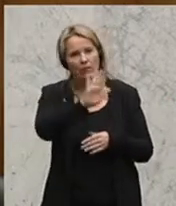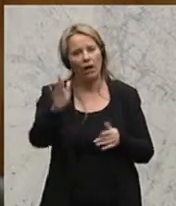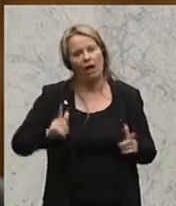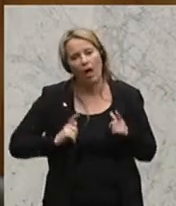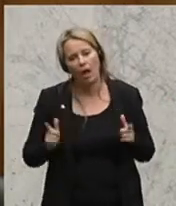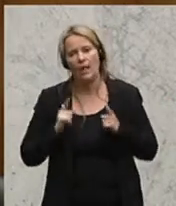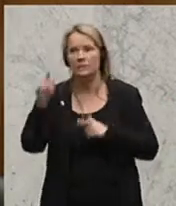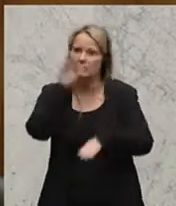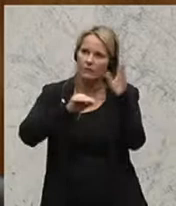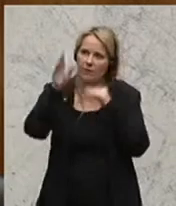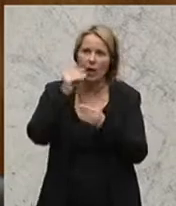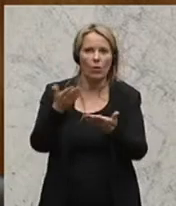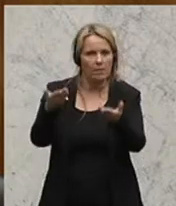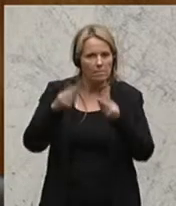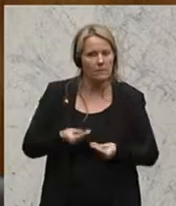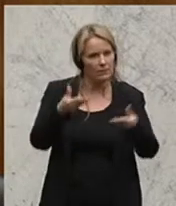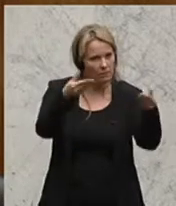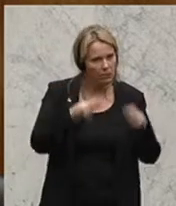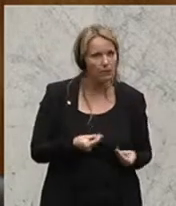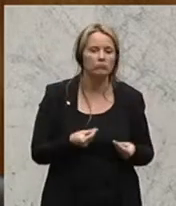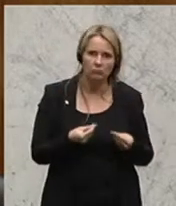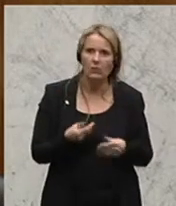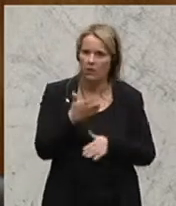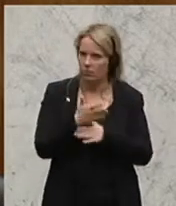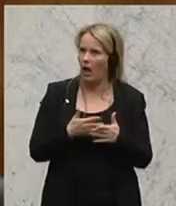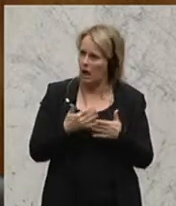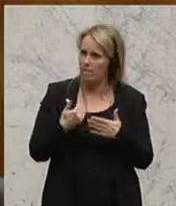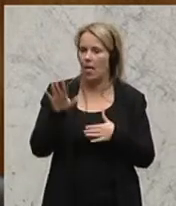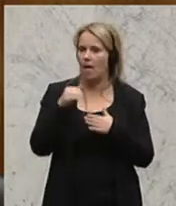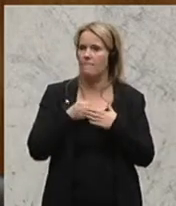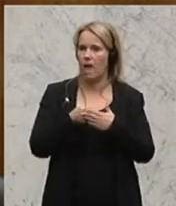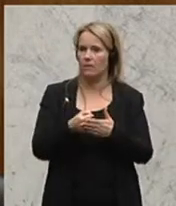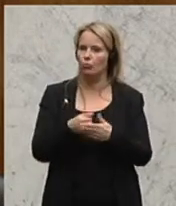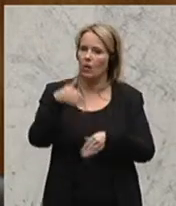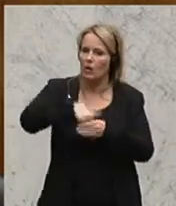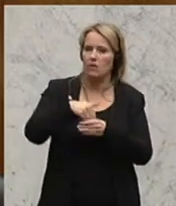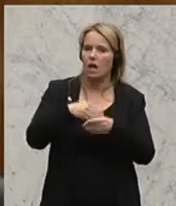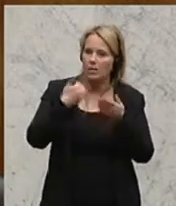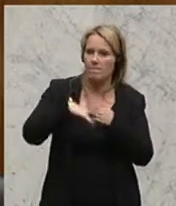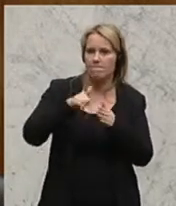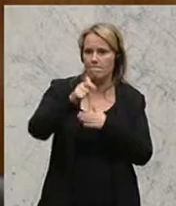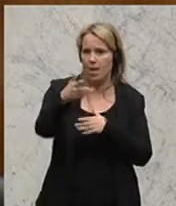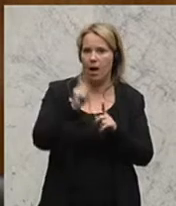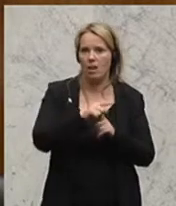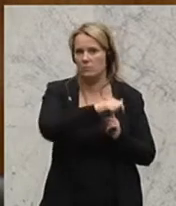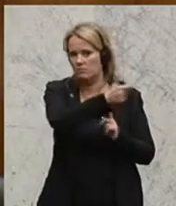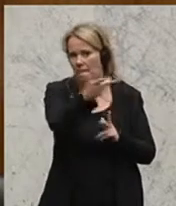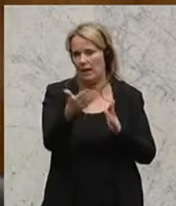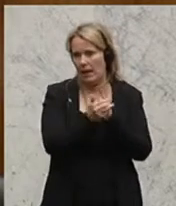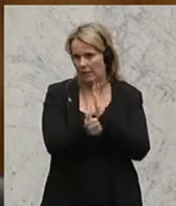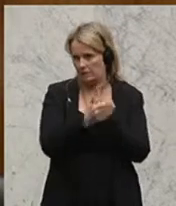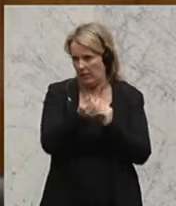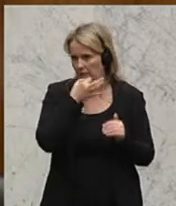Erlebnisse und Erfahrungen mitgebracht haben, waren zum Teil beeindruckender und inhaltsreicher als so manche Experten